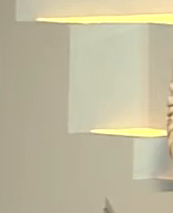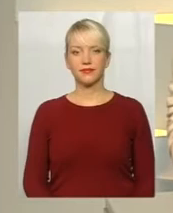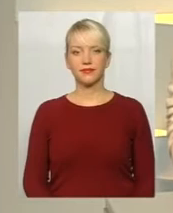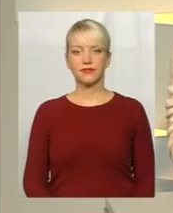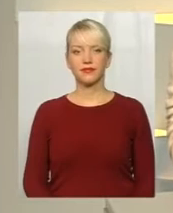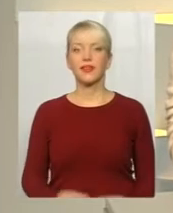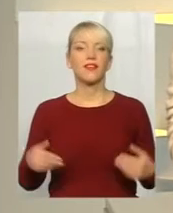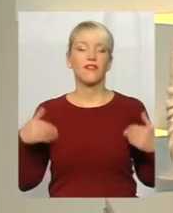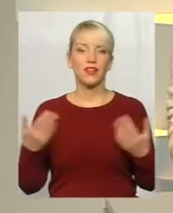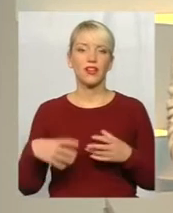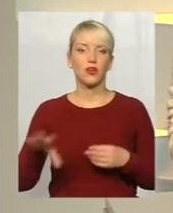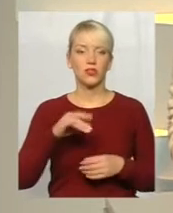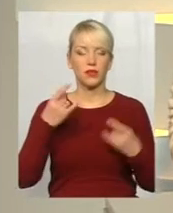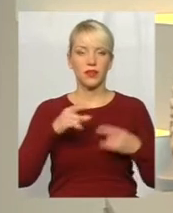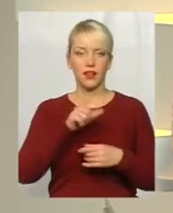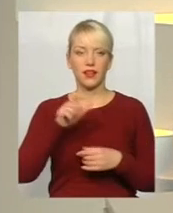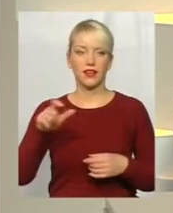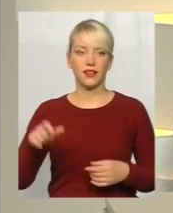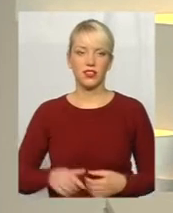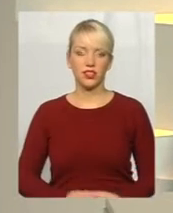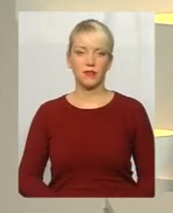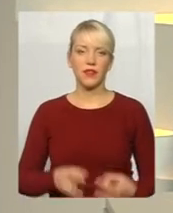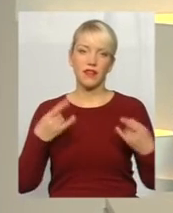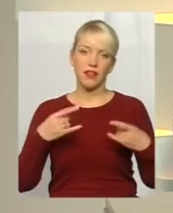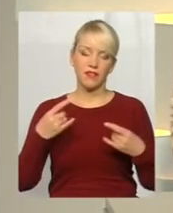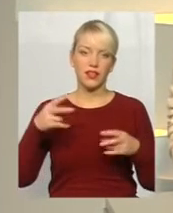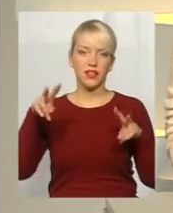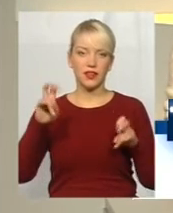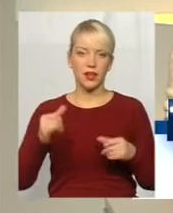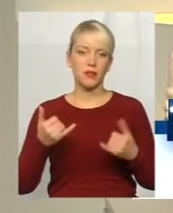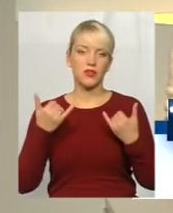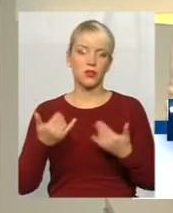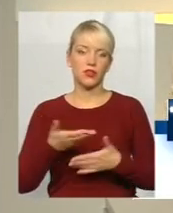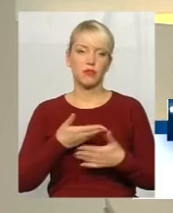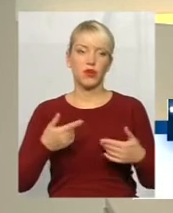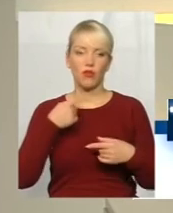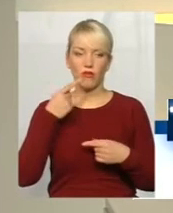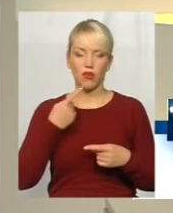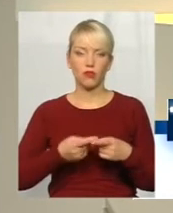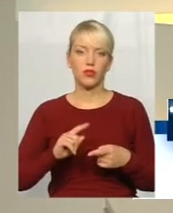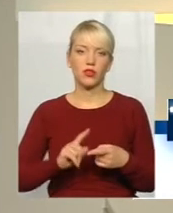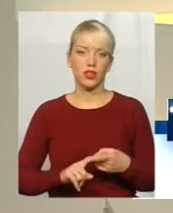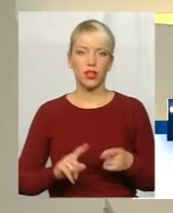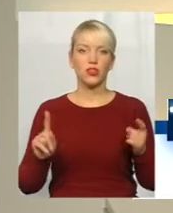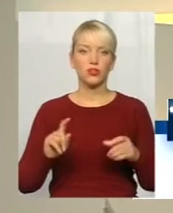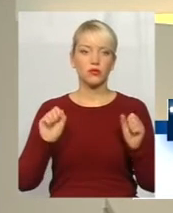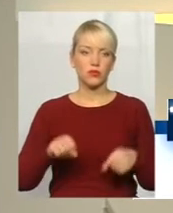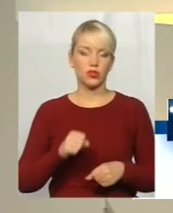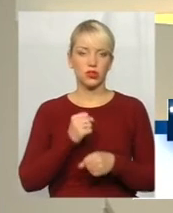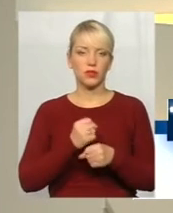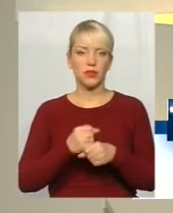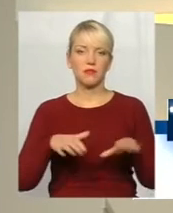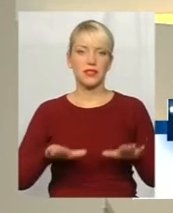Мої вітання усім телеглядачам. В ефірі тема. Сьогодні ми говоримо про те, що може зробити